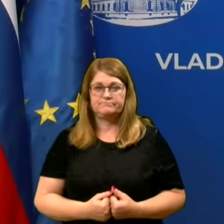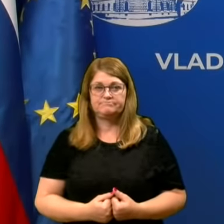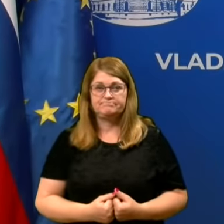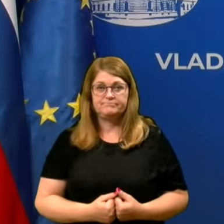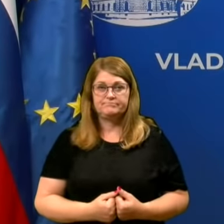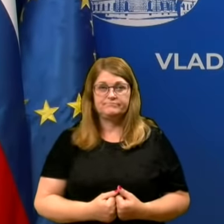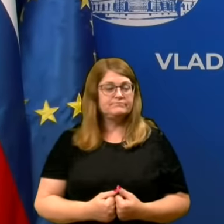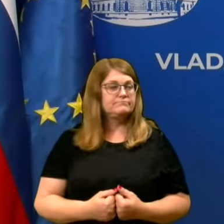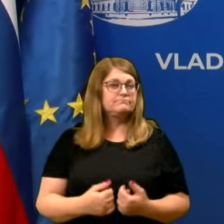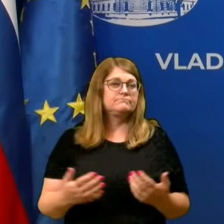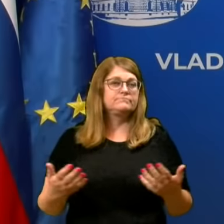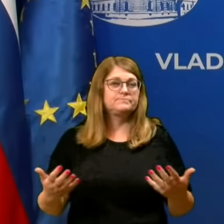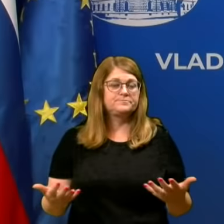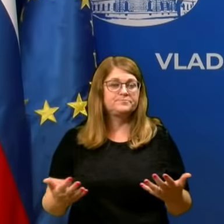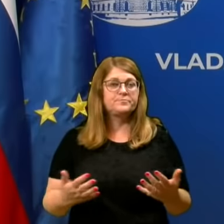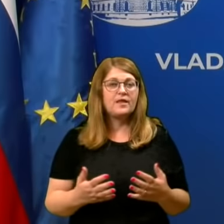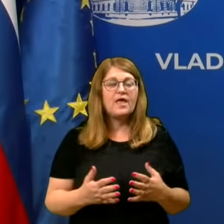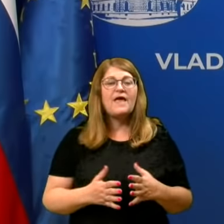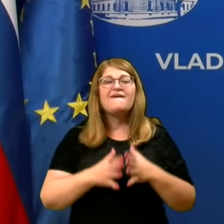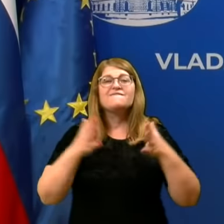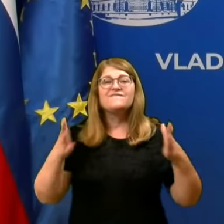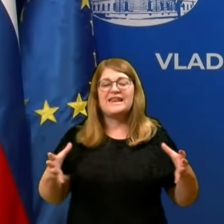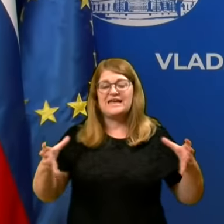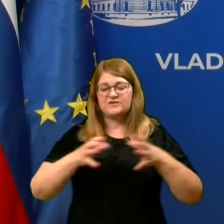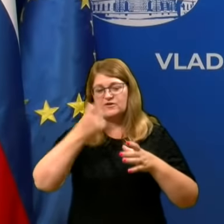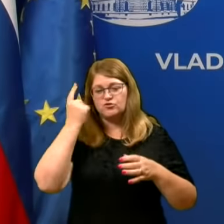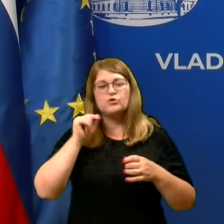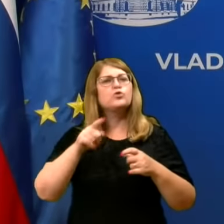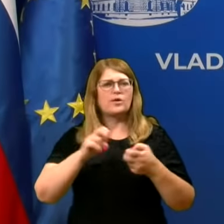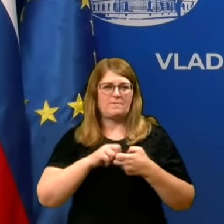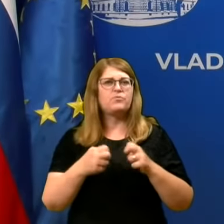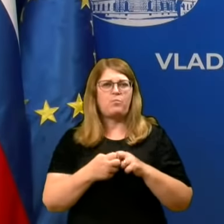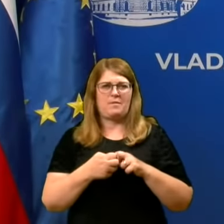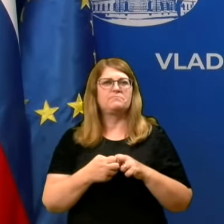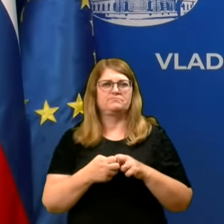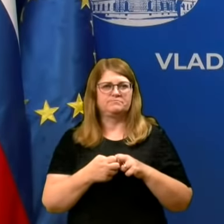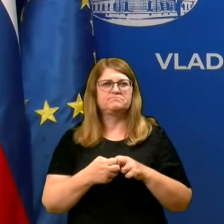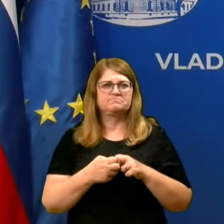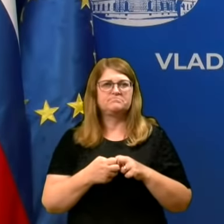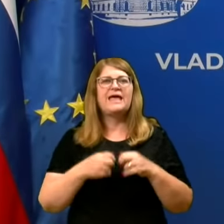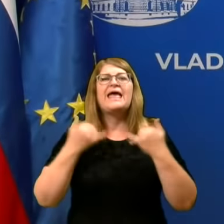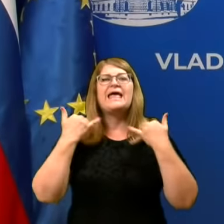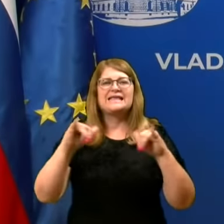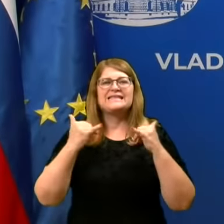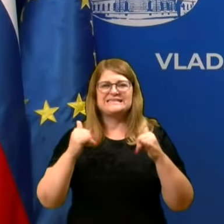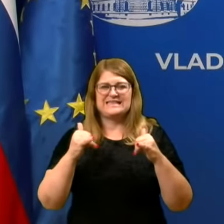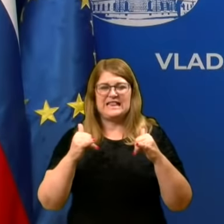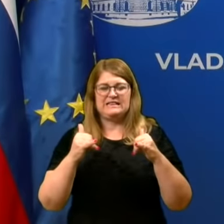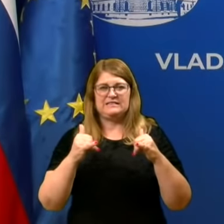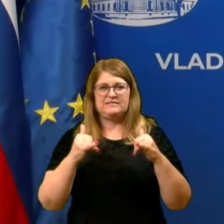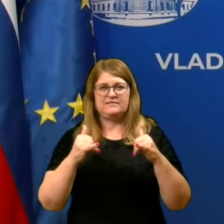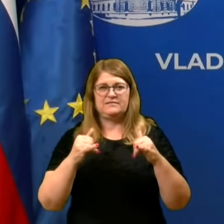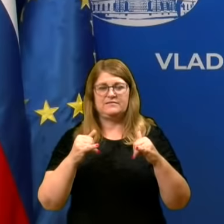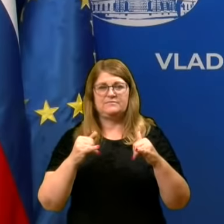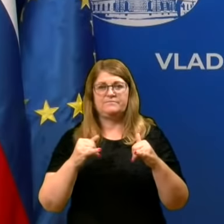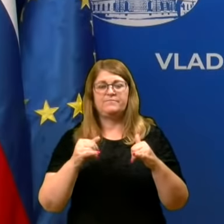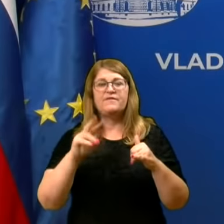Maturanski izleti so pa tako, velika združevanja ljudi so problem. So problem tako, da izlet, v katerem se lahko